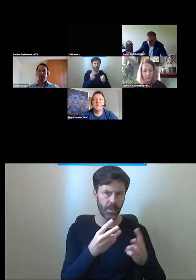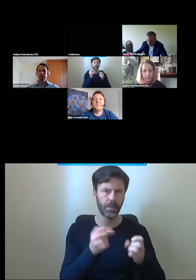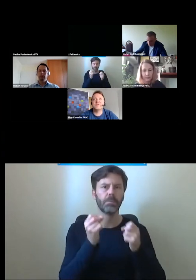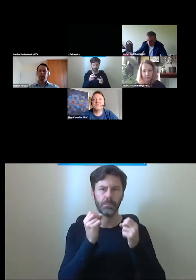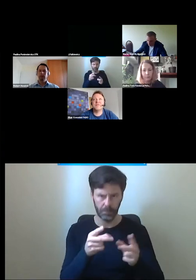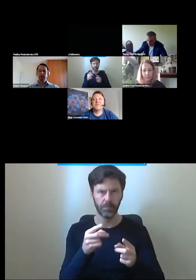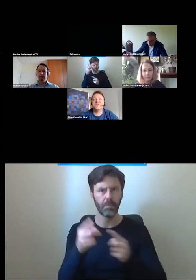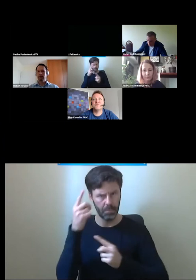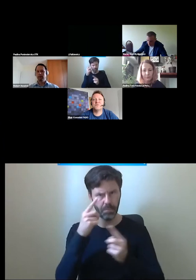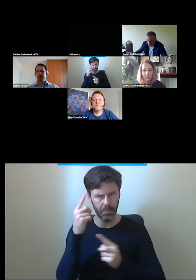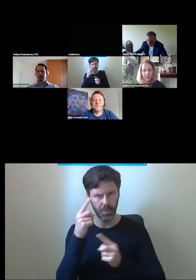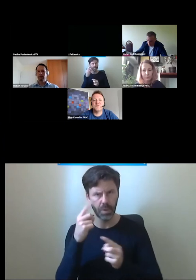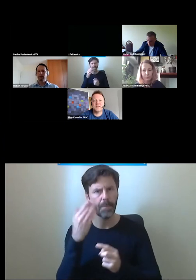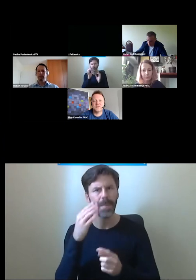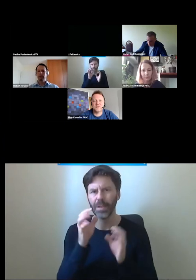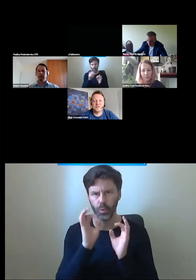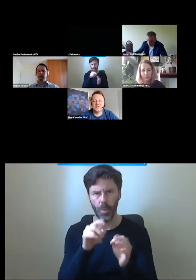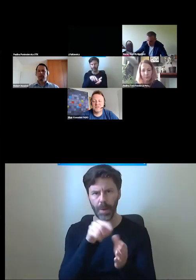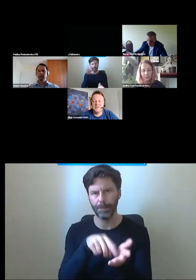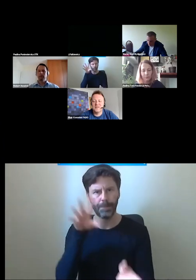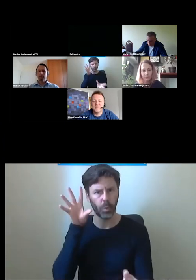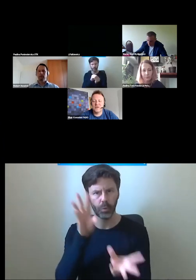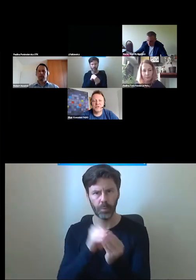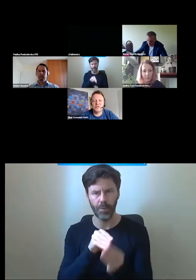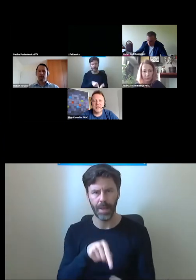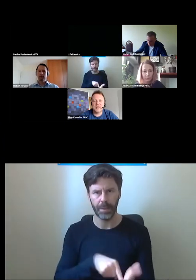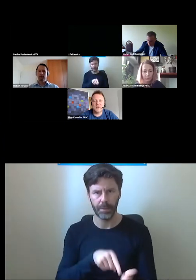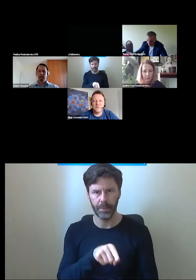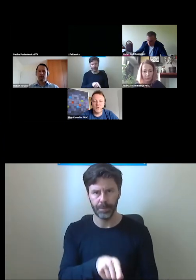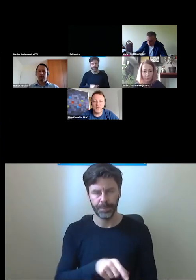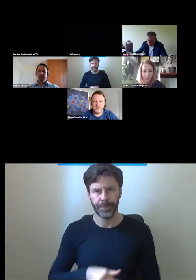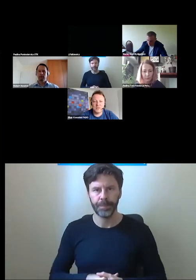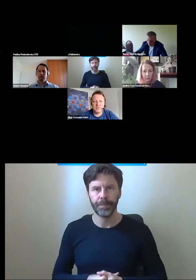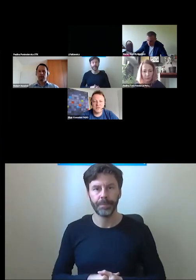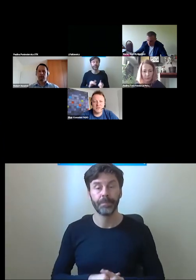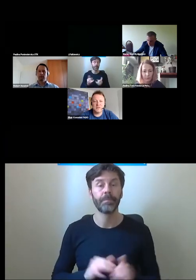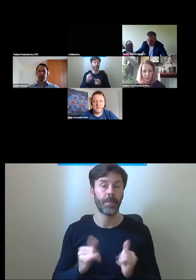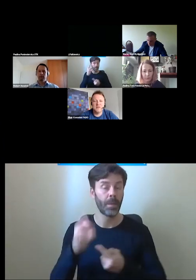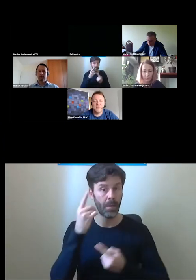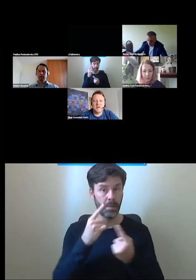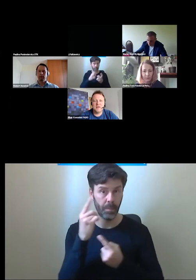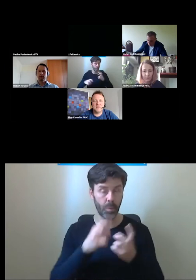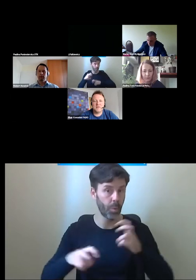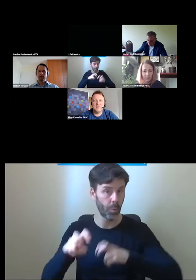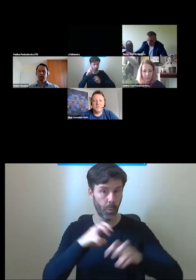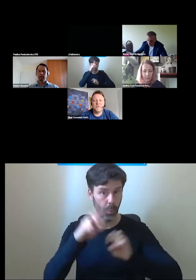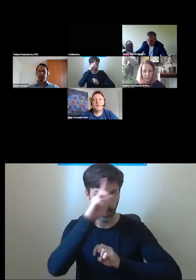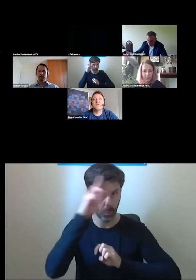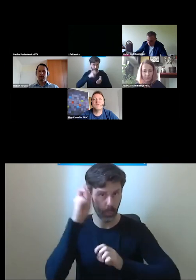bardzo, bardzo dobre podsumowanie też tego myślenia o ruchu pieszych i